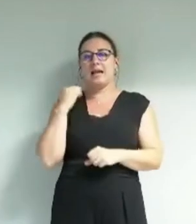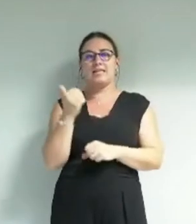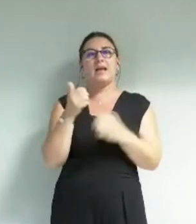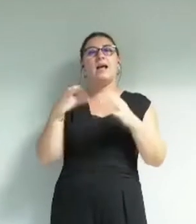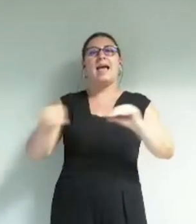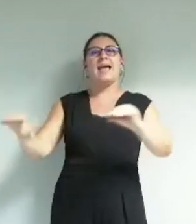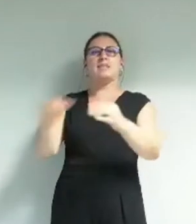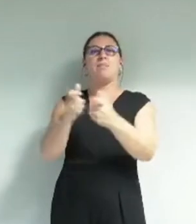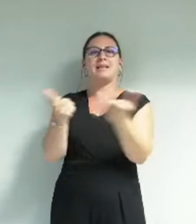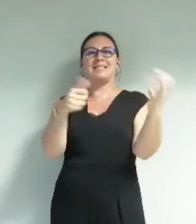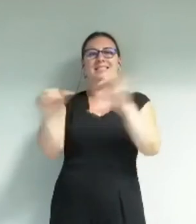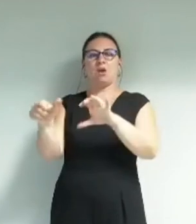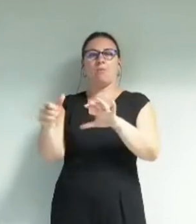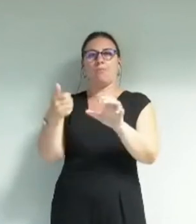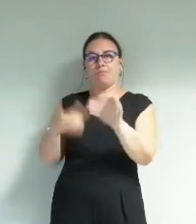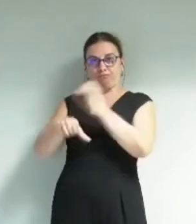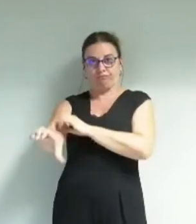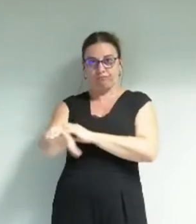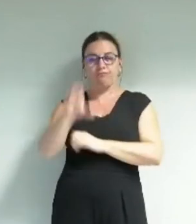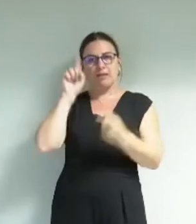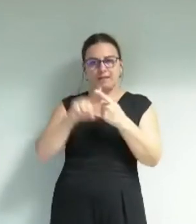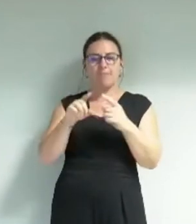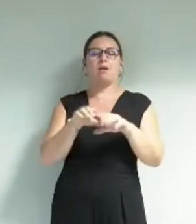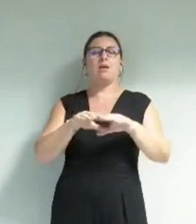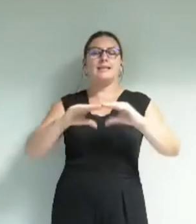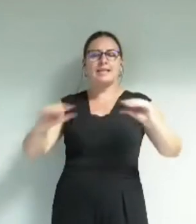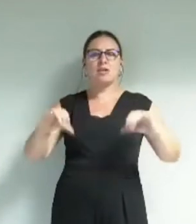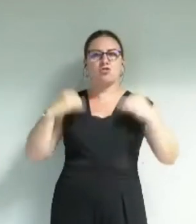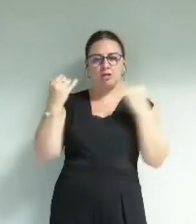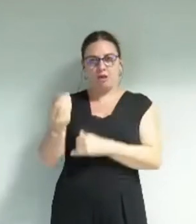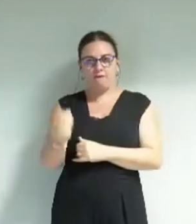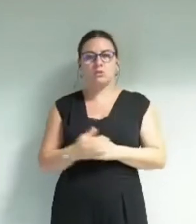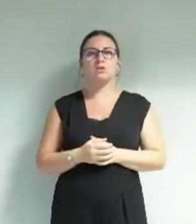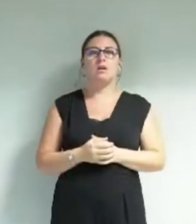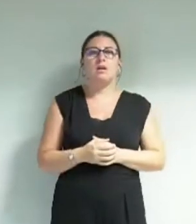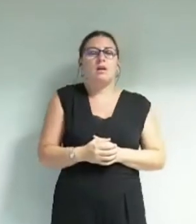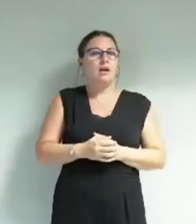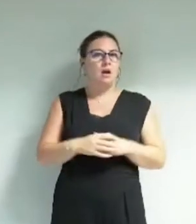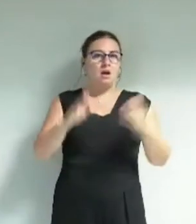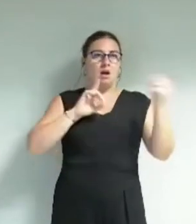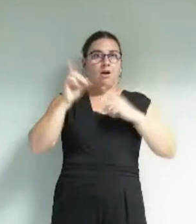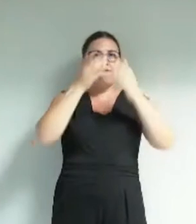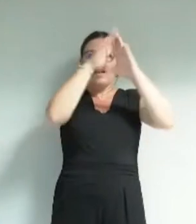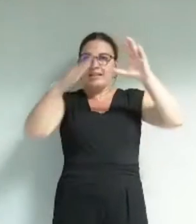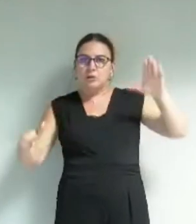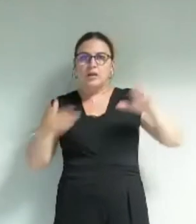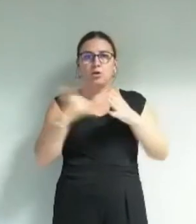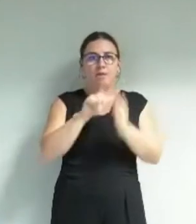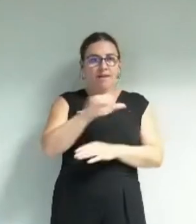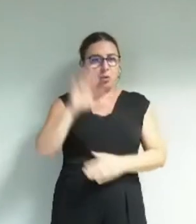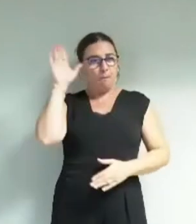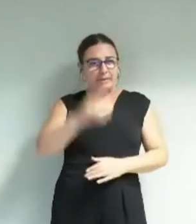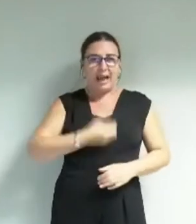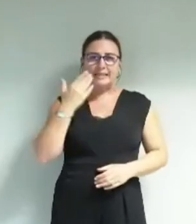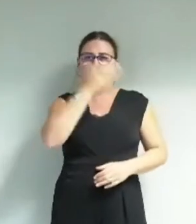pour sa labellisation aux scènes jeunes et enfance la fête des tuiles 2022 entièrement dédiée à de l'artistique dont la